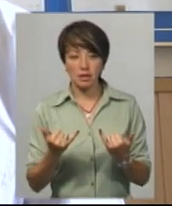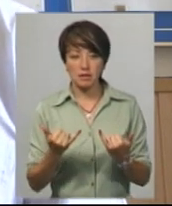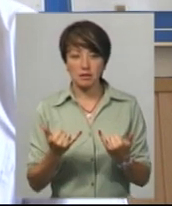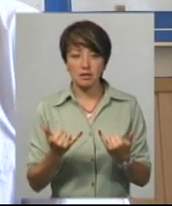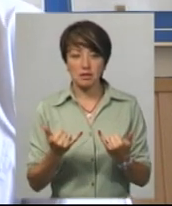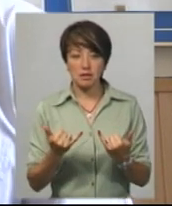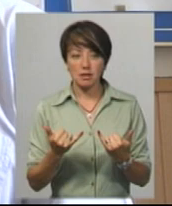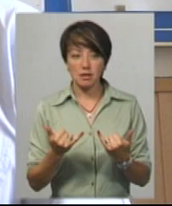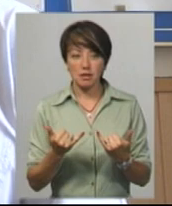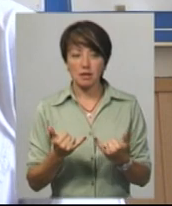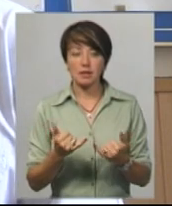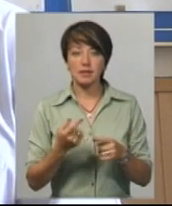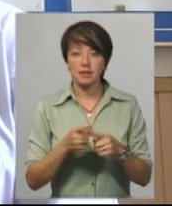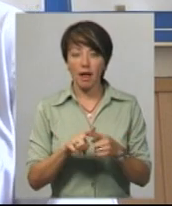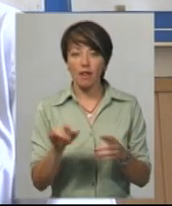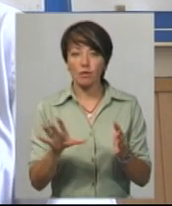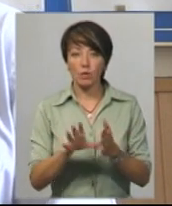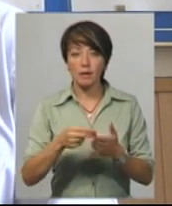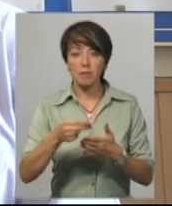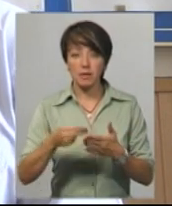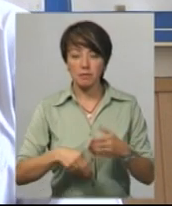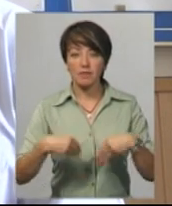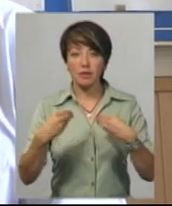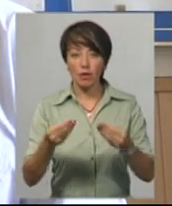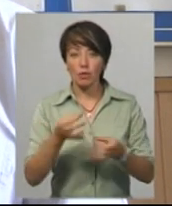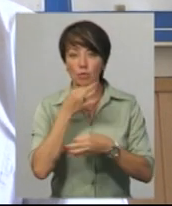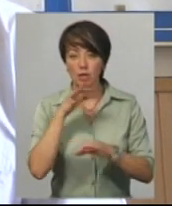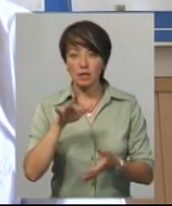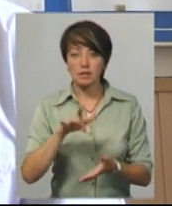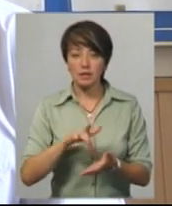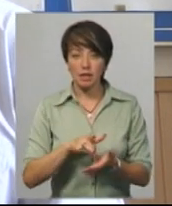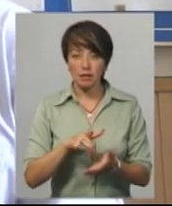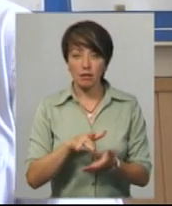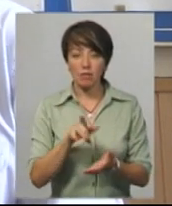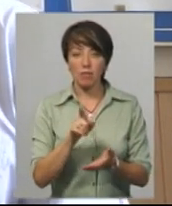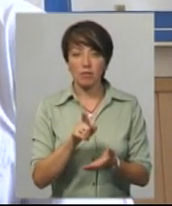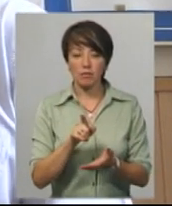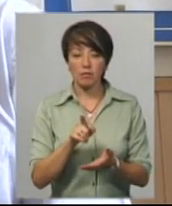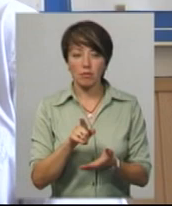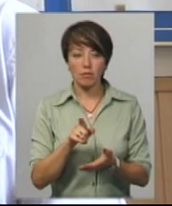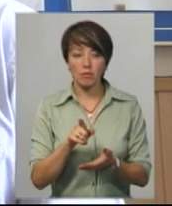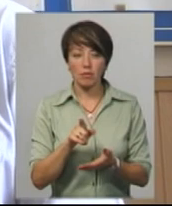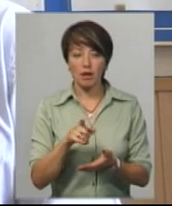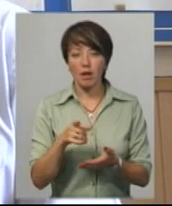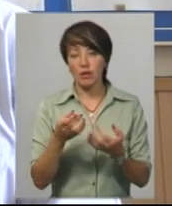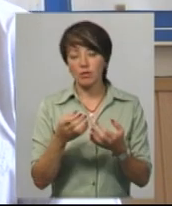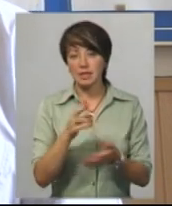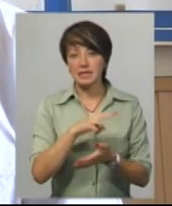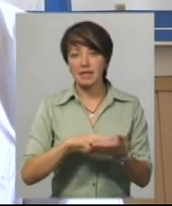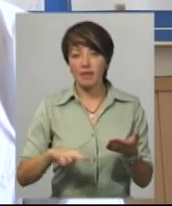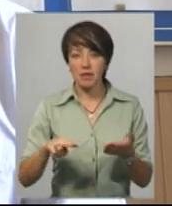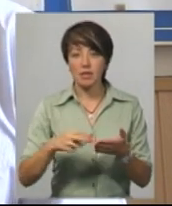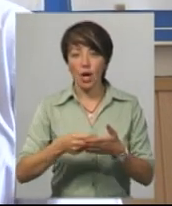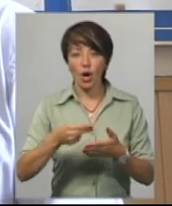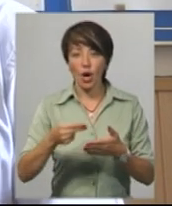кваліфікований електронний підпис. Видають їх будь-який акредитований центр сертифікації